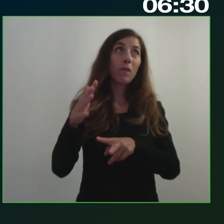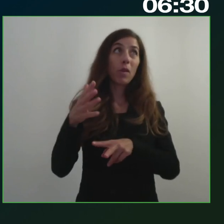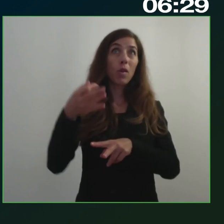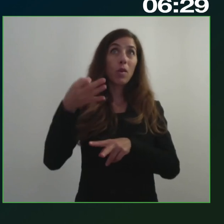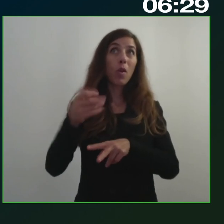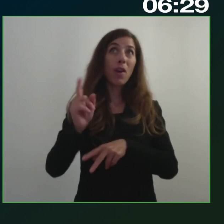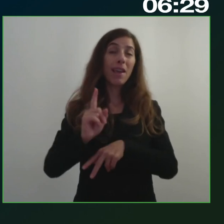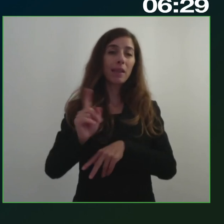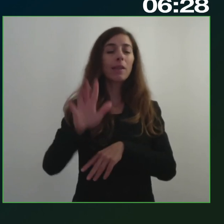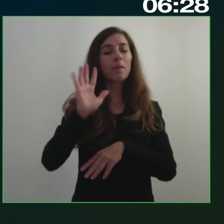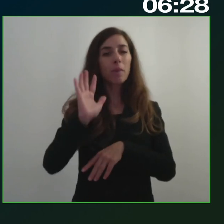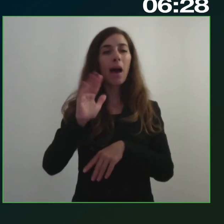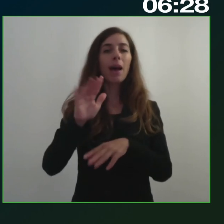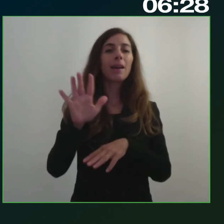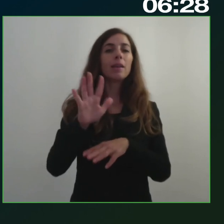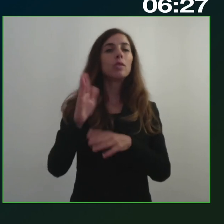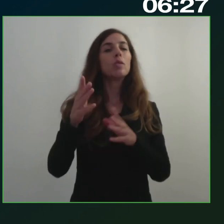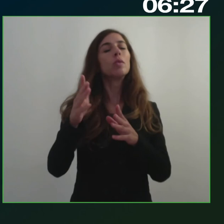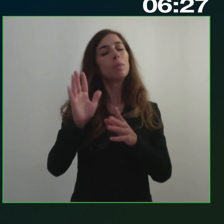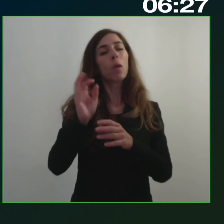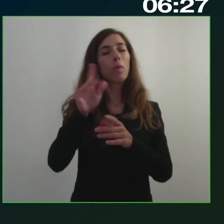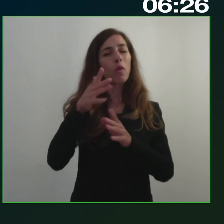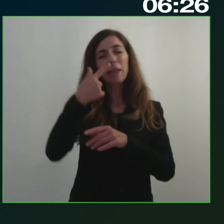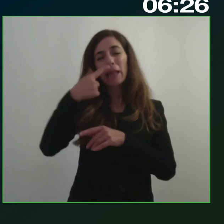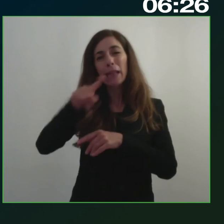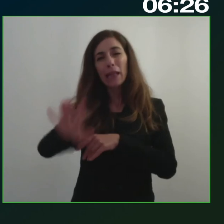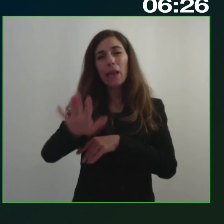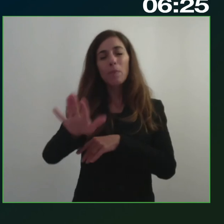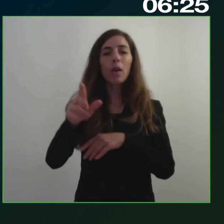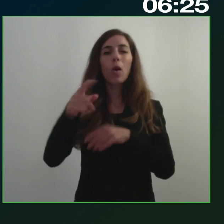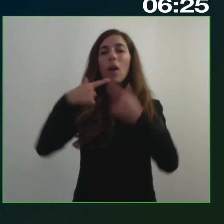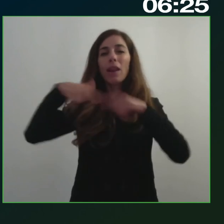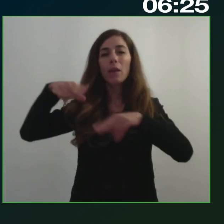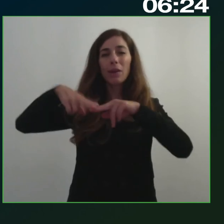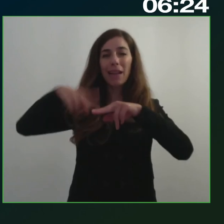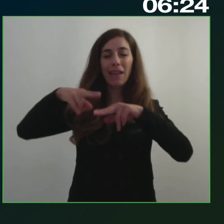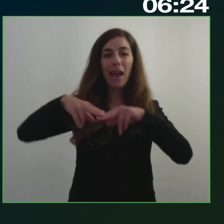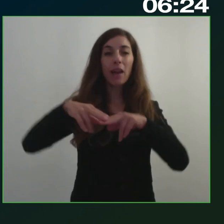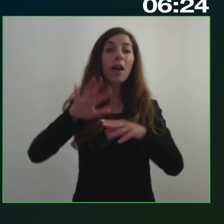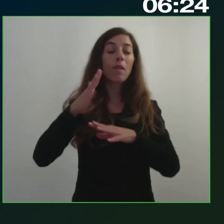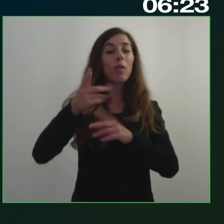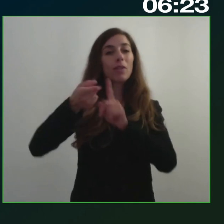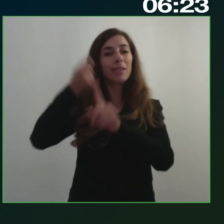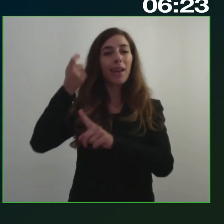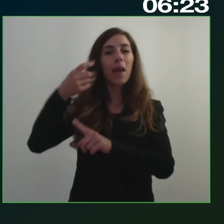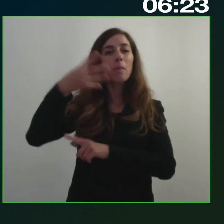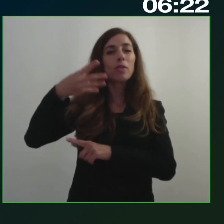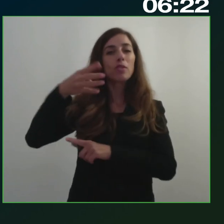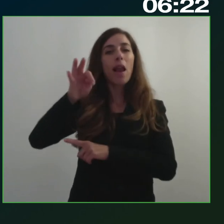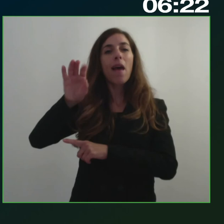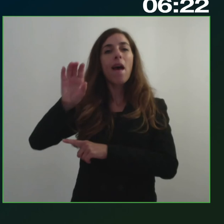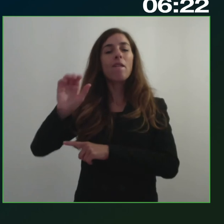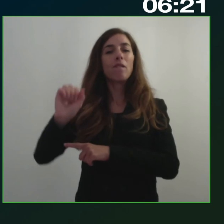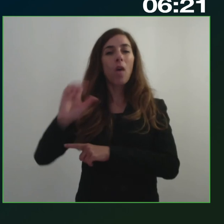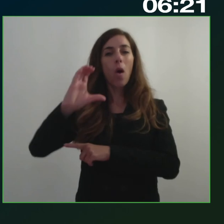traduce piuttosto un'inflessione italiana da spiegare forse da Michel Foucault con sorvegliare e